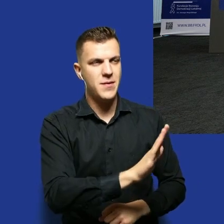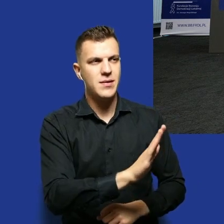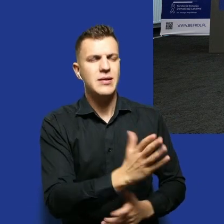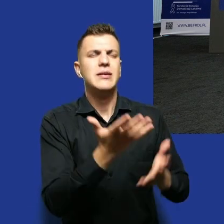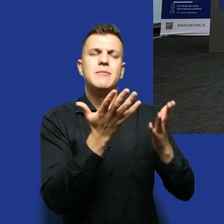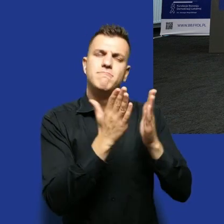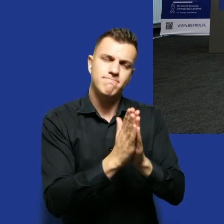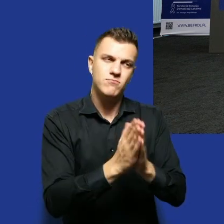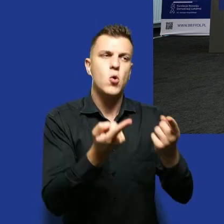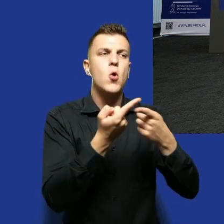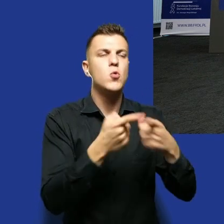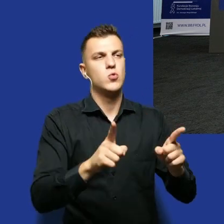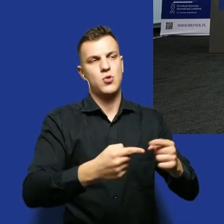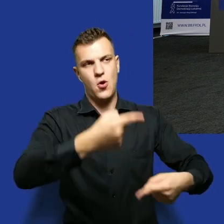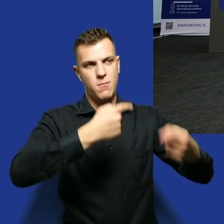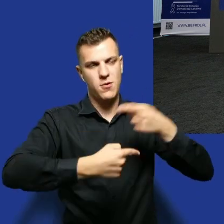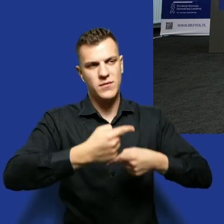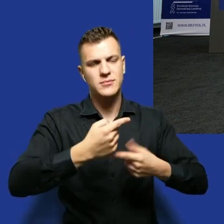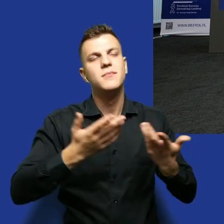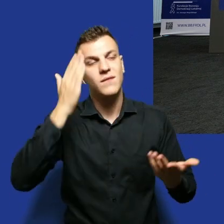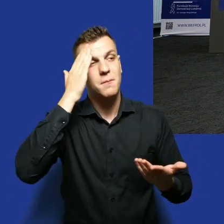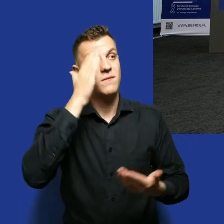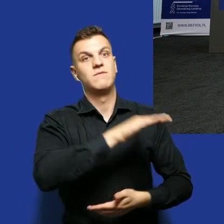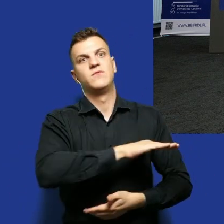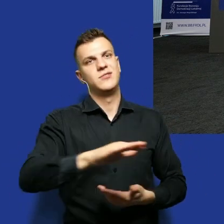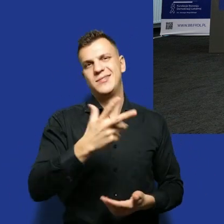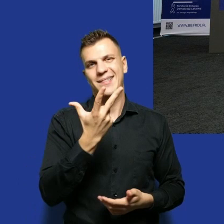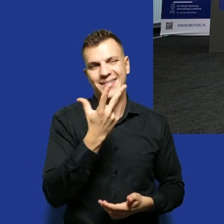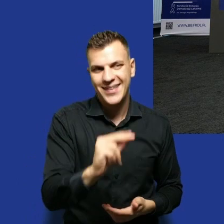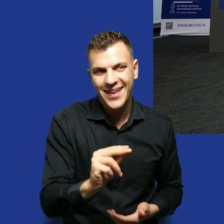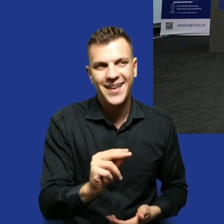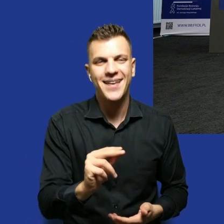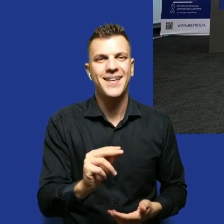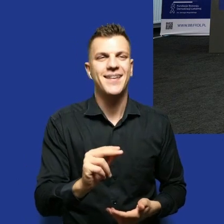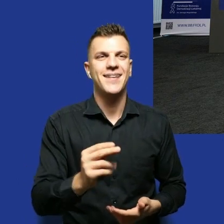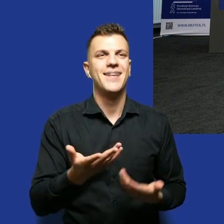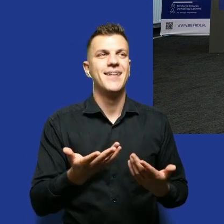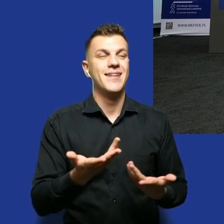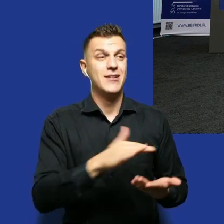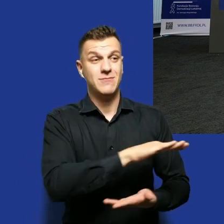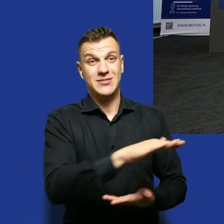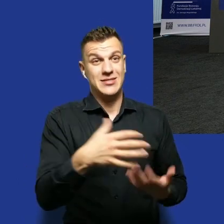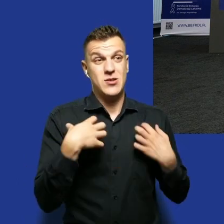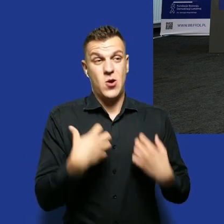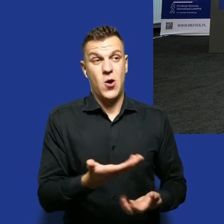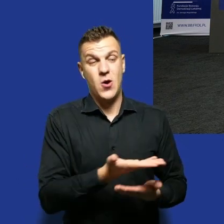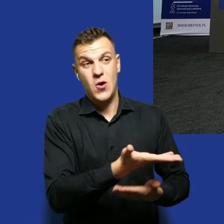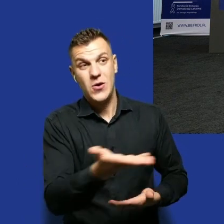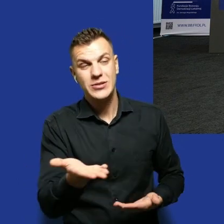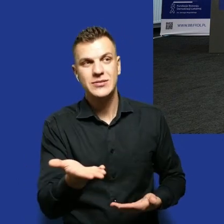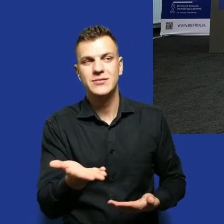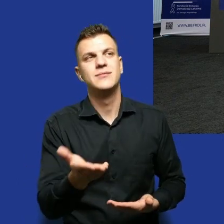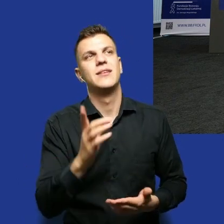wiadomo, że nie wszyscy, bo każdy z Was, z moich gości tutaj znakomitych, trochę z innego